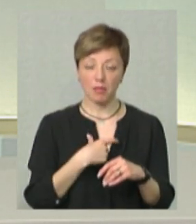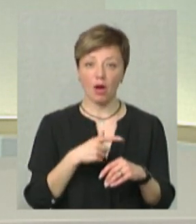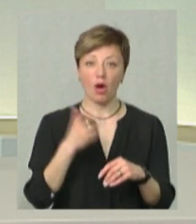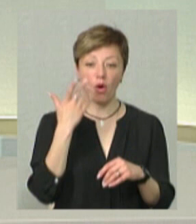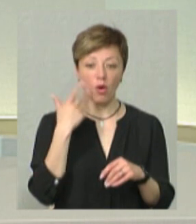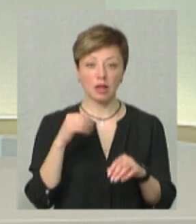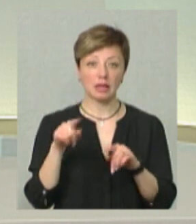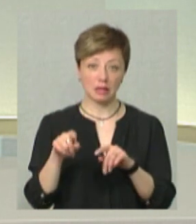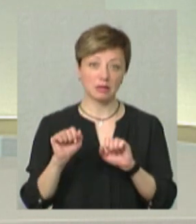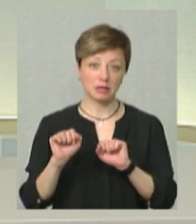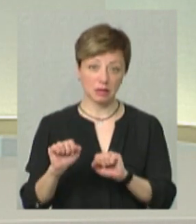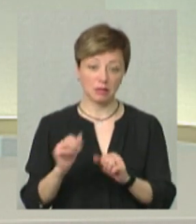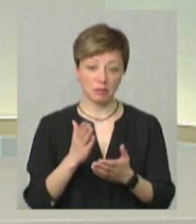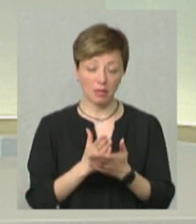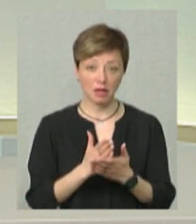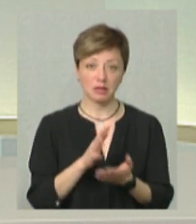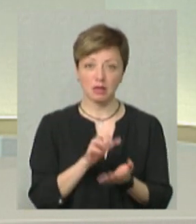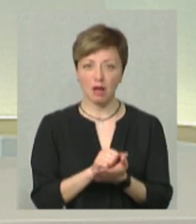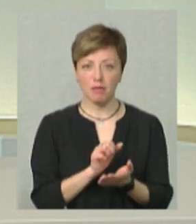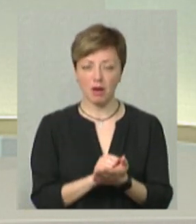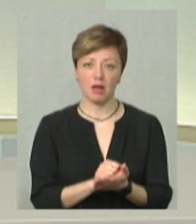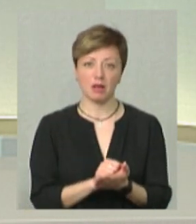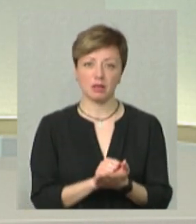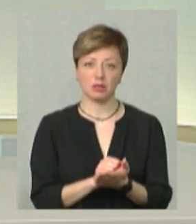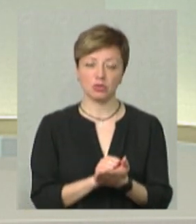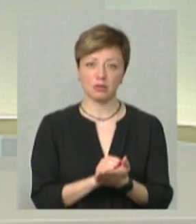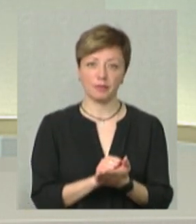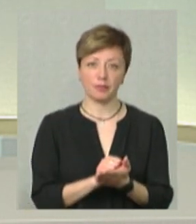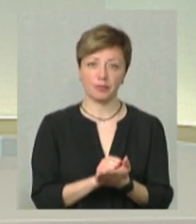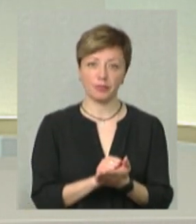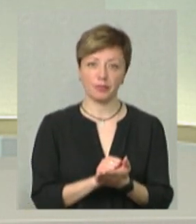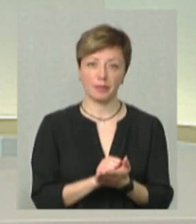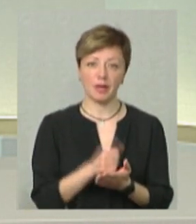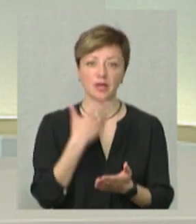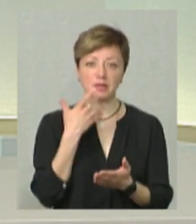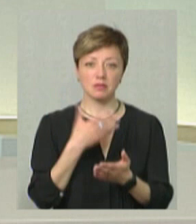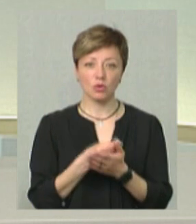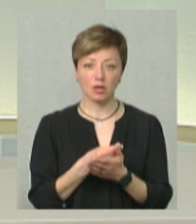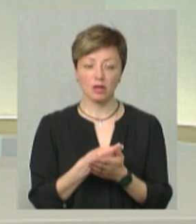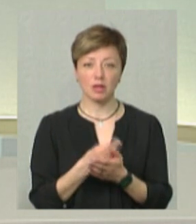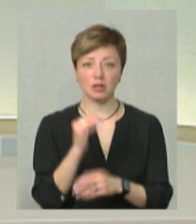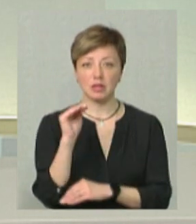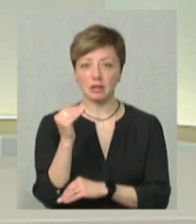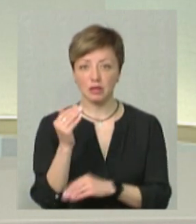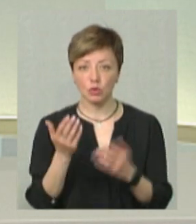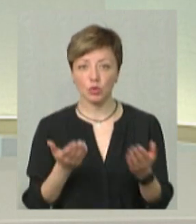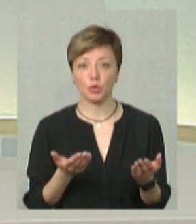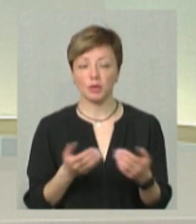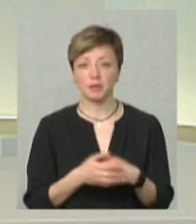ти в прихистку, ти тільки займаєшся своєю дитиною,